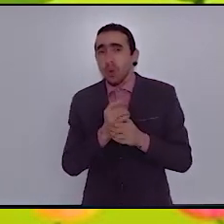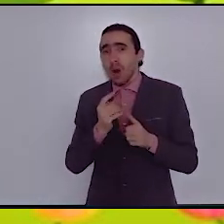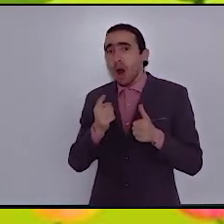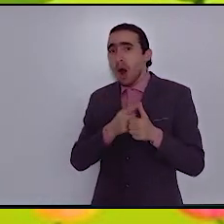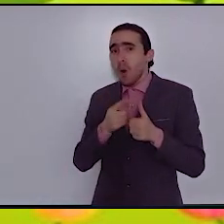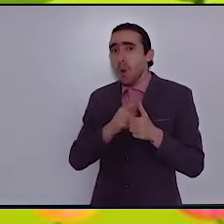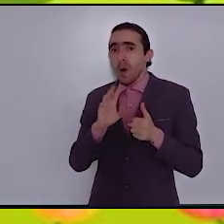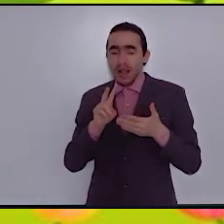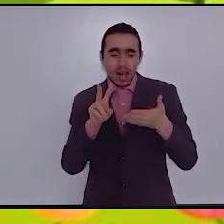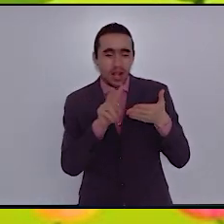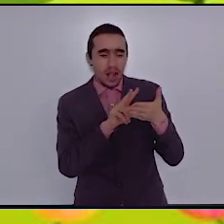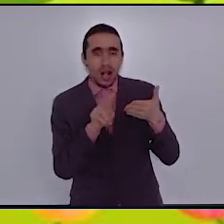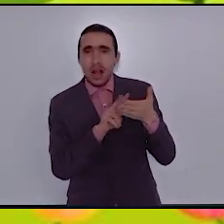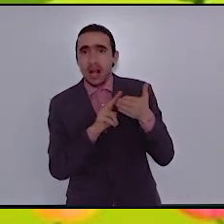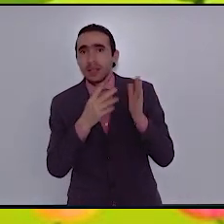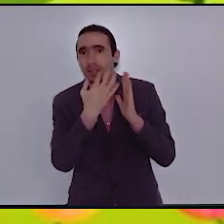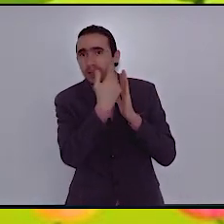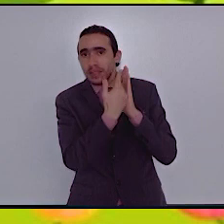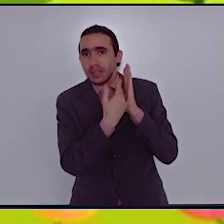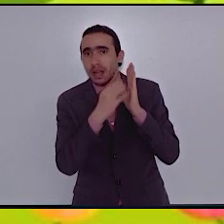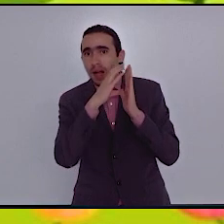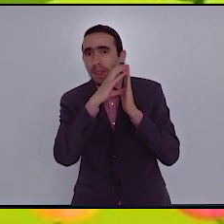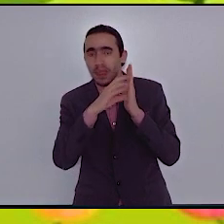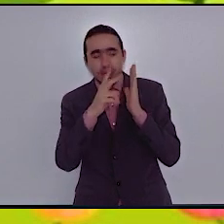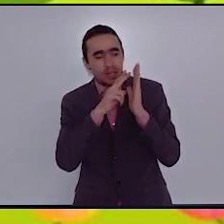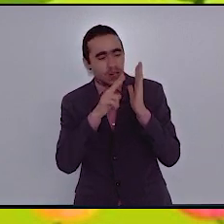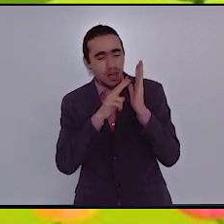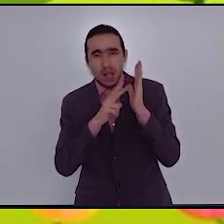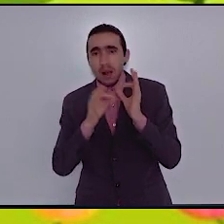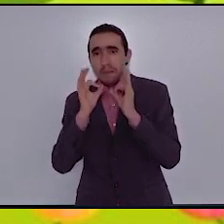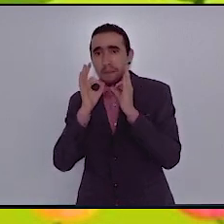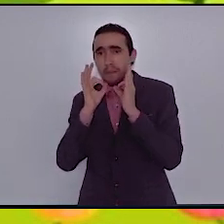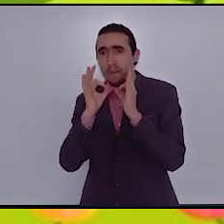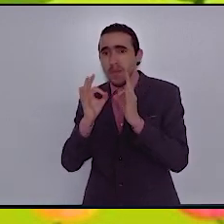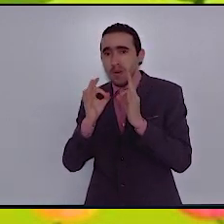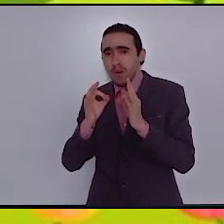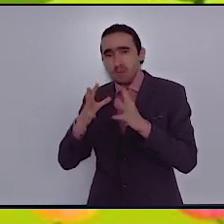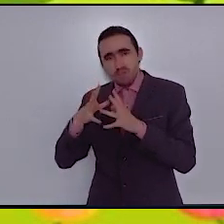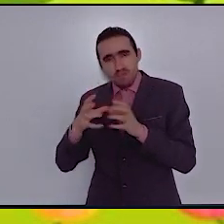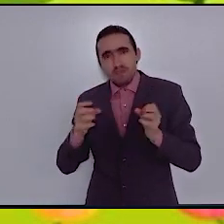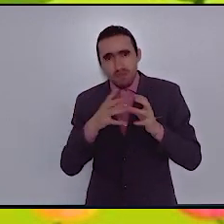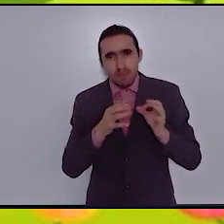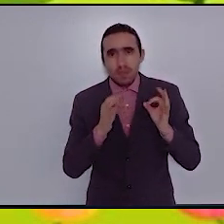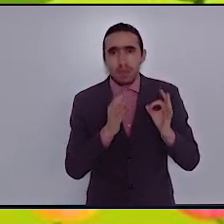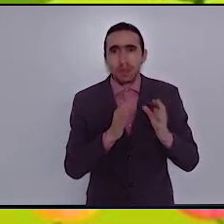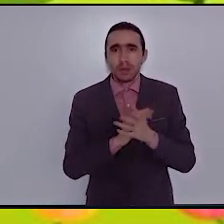قراءة النص قراءة جهرية سليمة معبرة عن المعنى